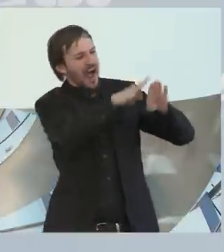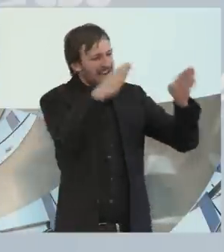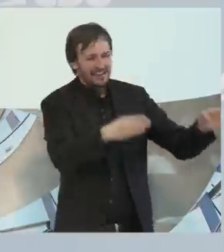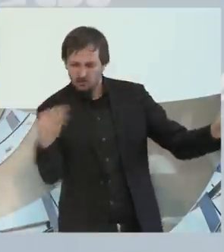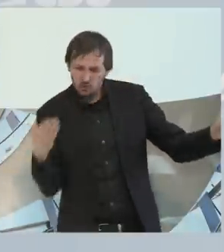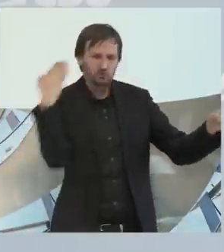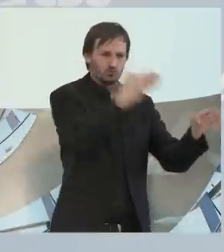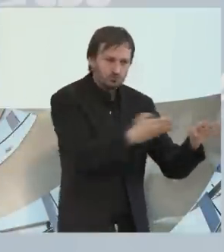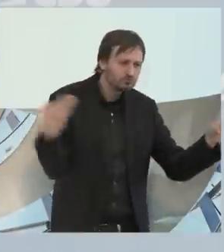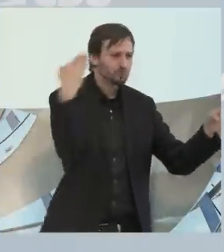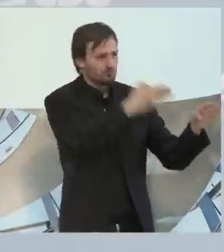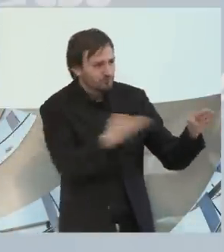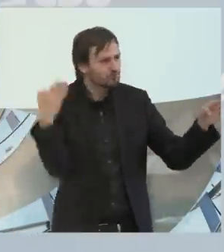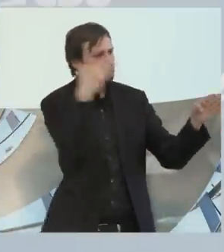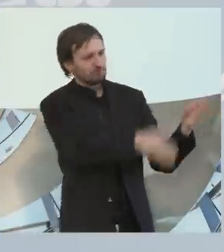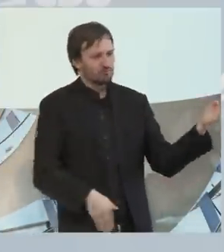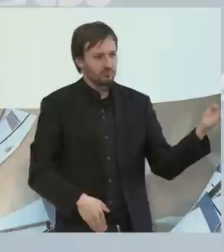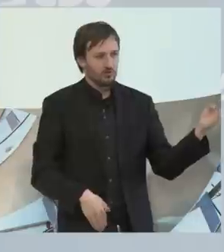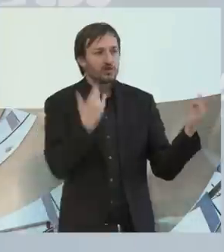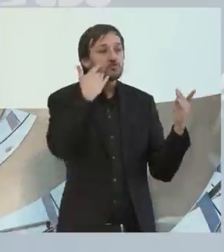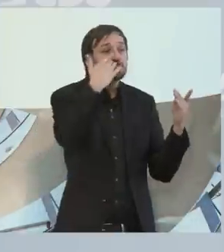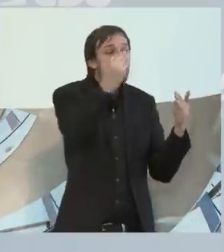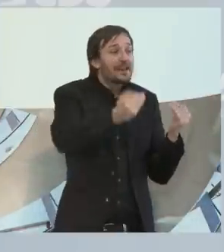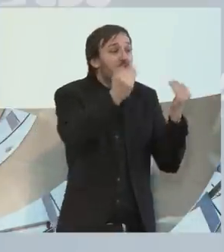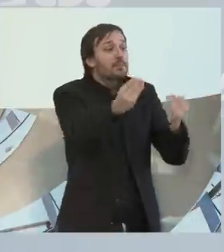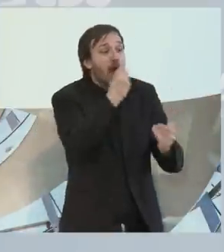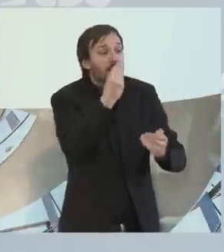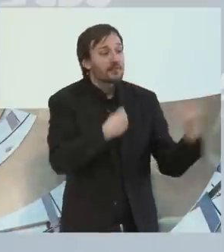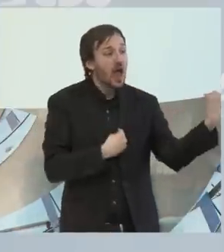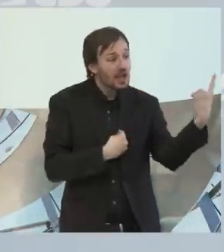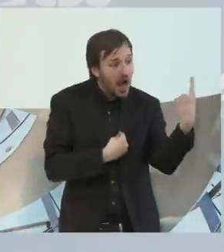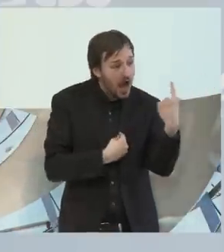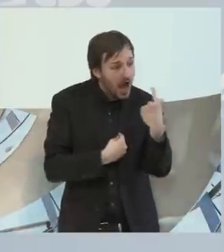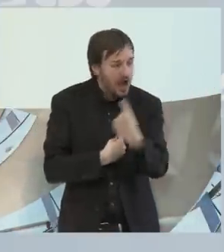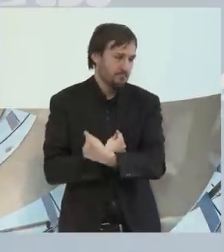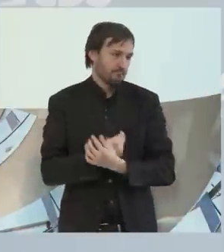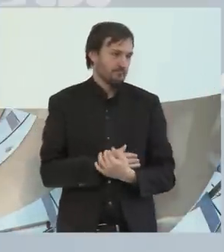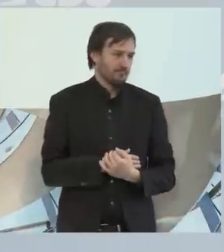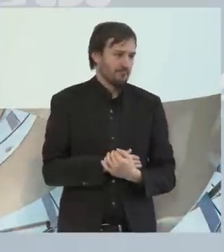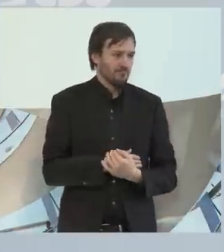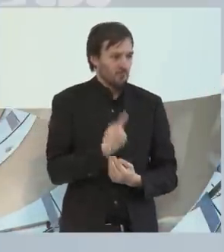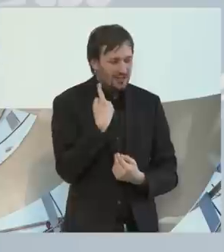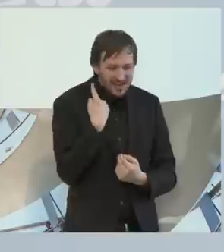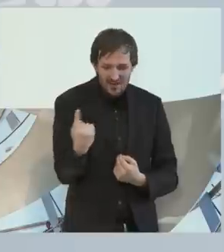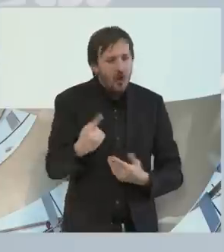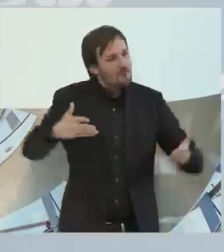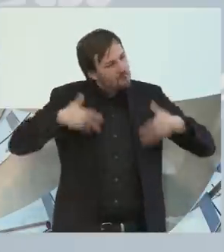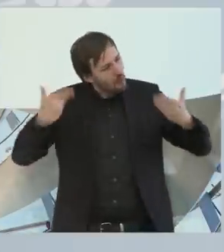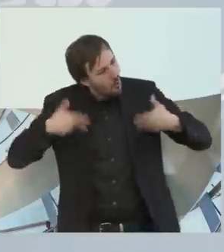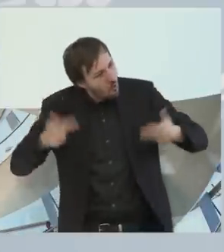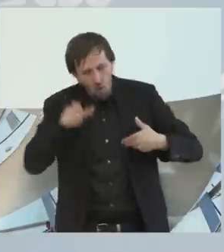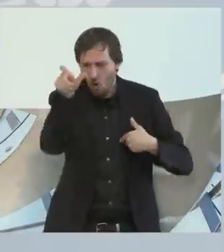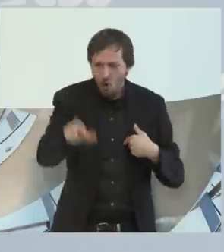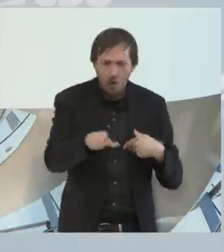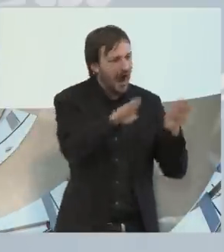und kommt am späten Nachmittag wieder zurück. Und da freut sie sich drauf, weil dort in